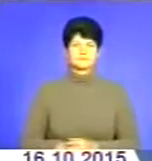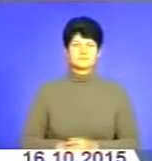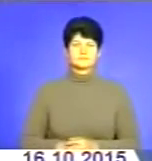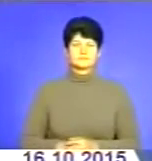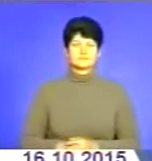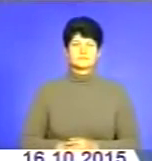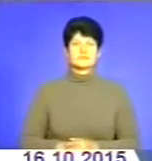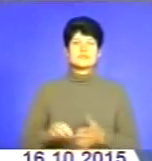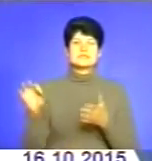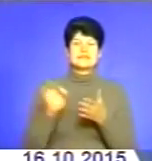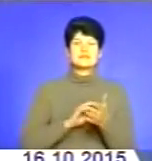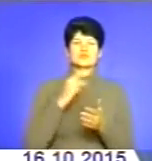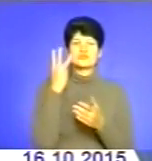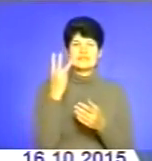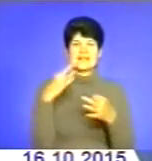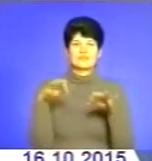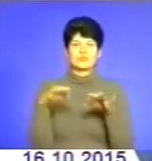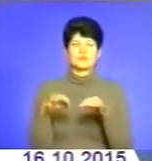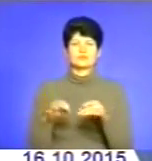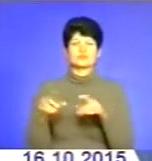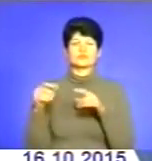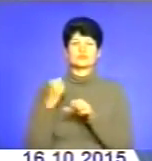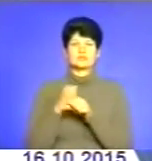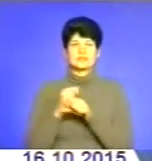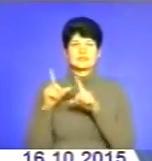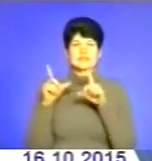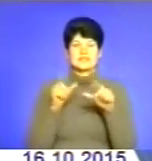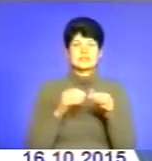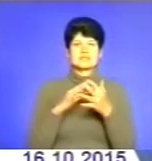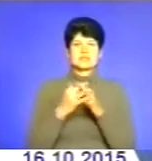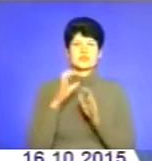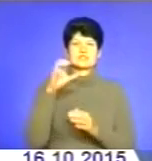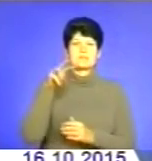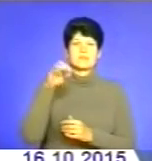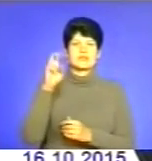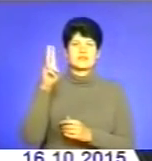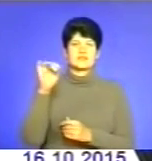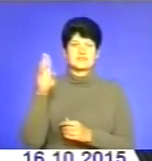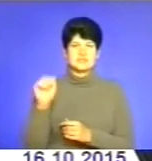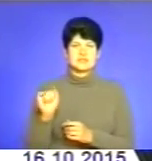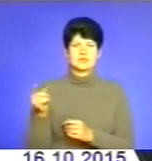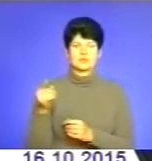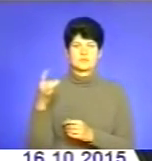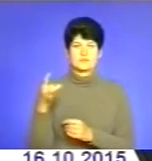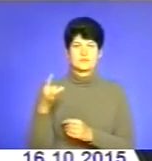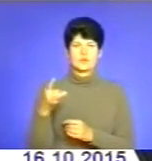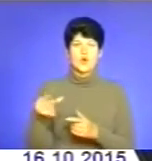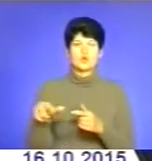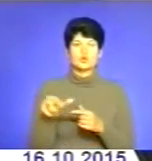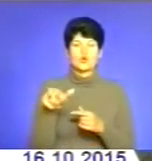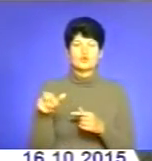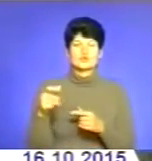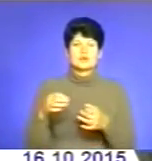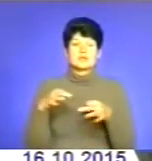Одразу три автомобілі здійснили наїзд на чоловіка у селі Смиківці Тернопільського району. Дорожнього транспорту пригода